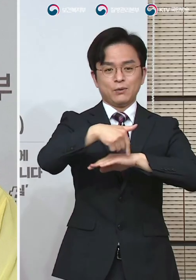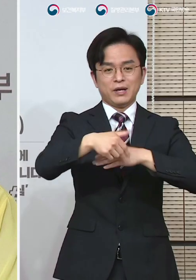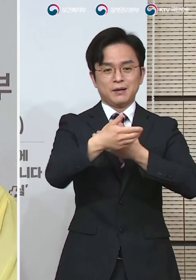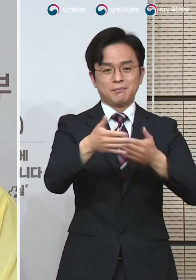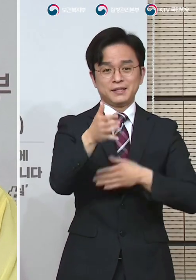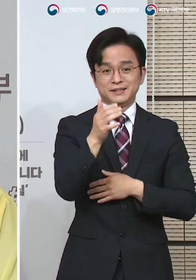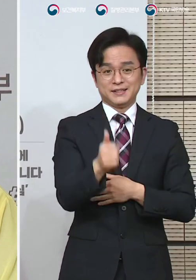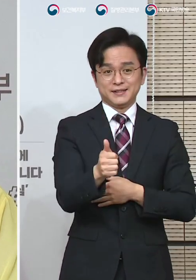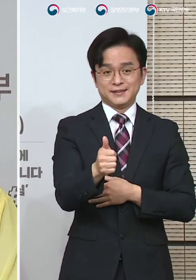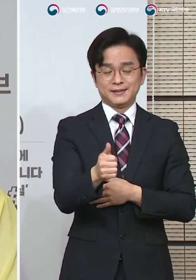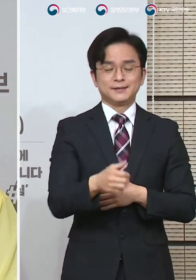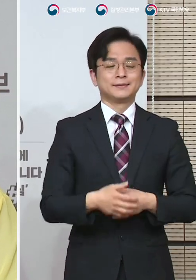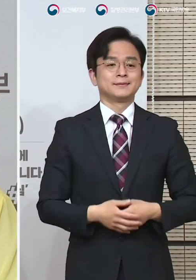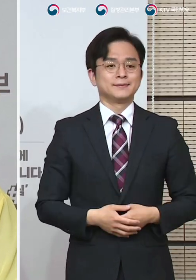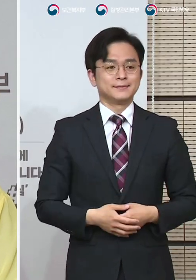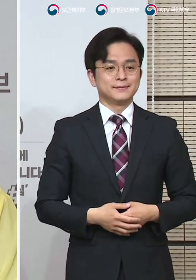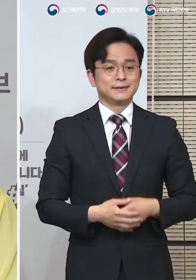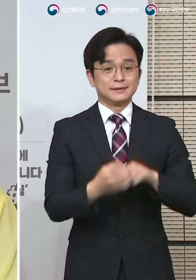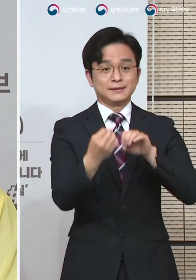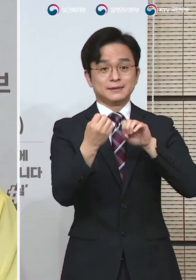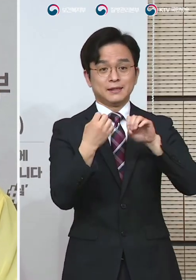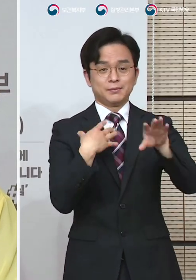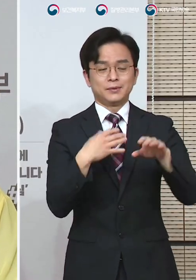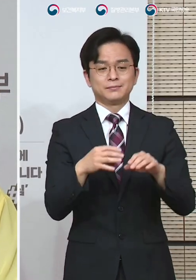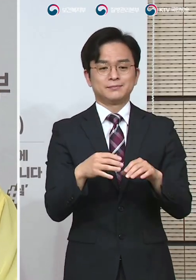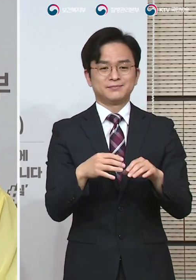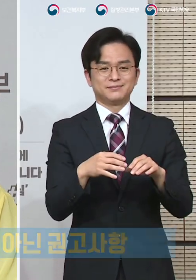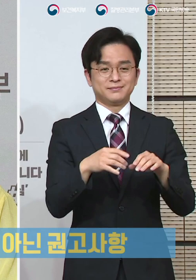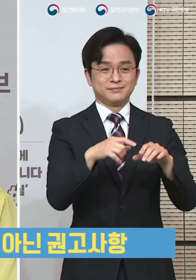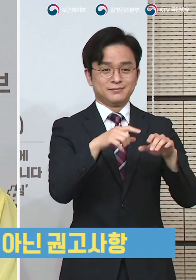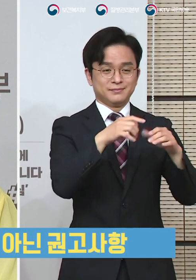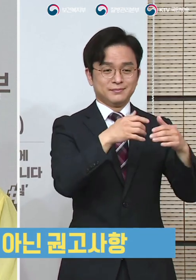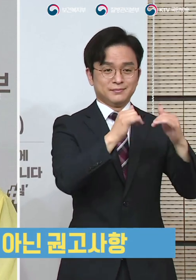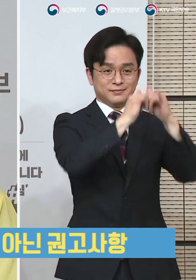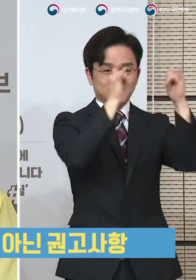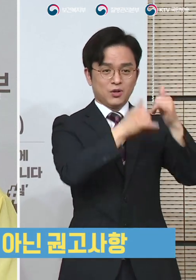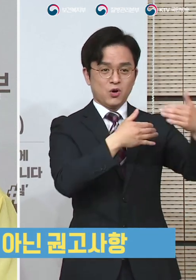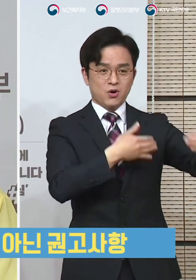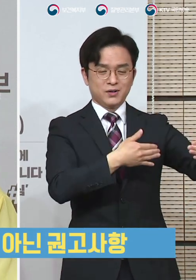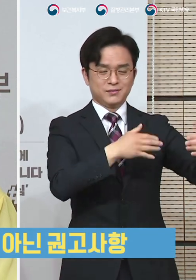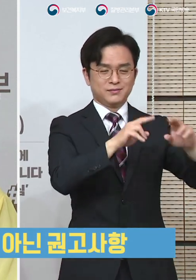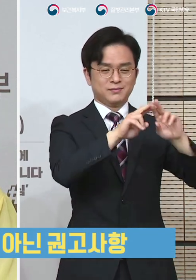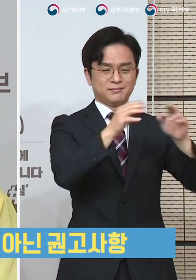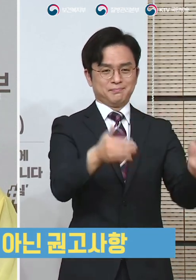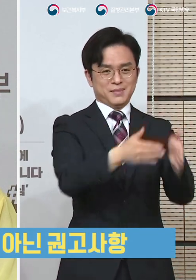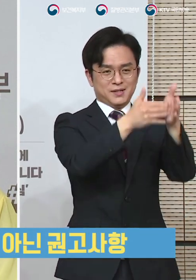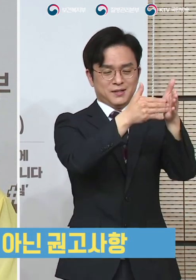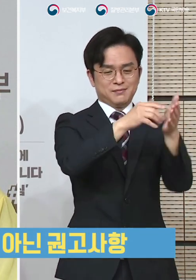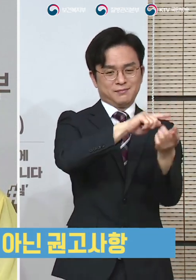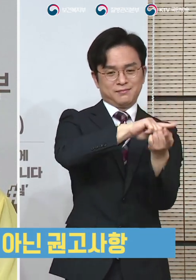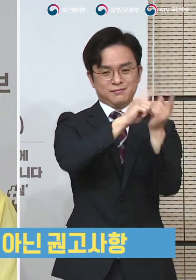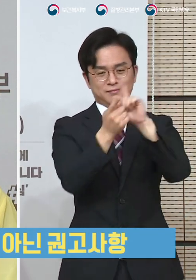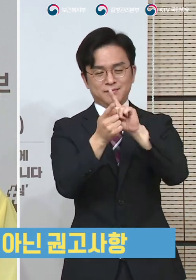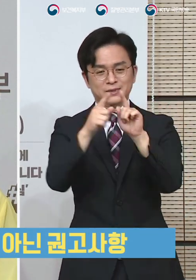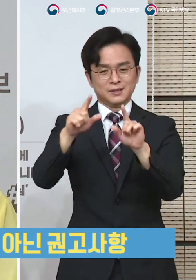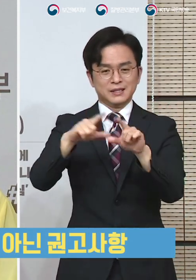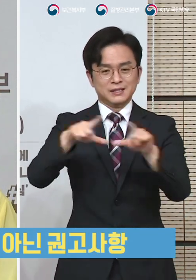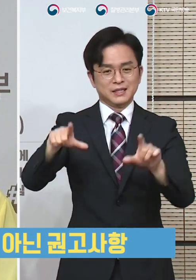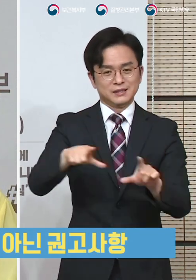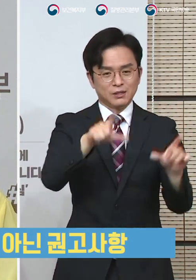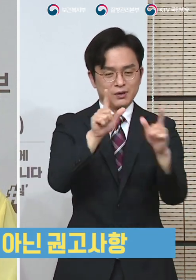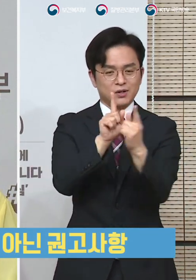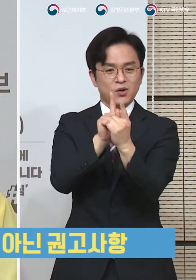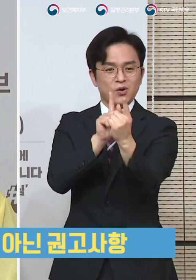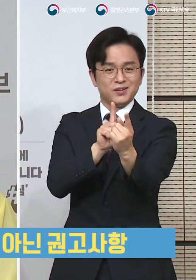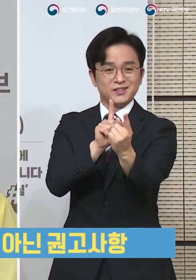우선적으로 생활석 거리두기 체계로 전환시켰을 때 생활석 거리두기에서는 저희가 모든 지침들이 강제적